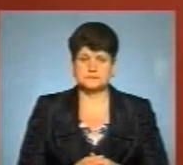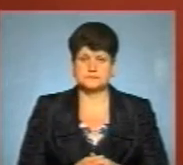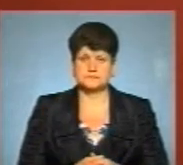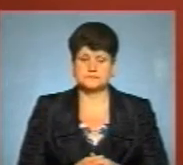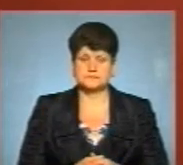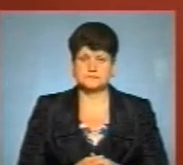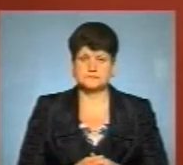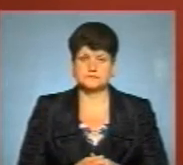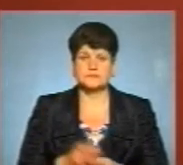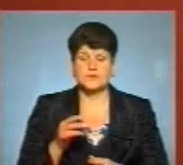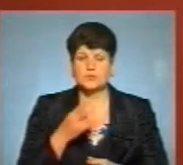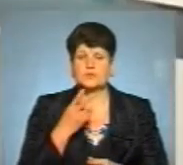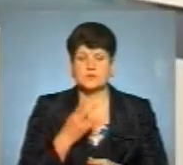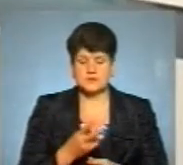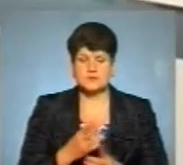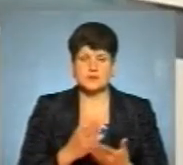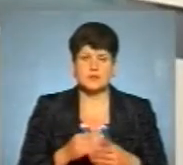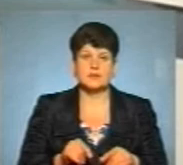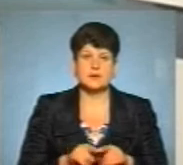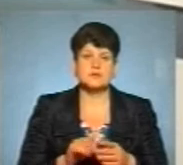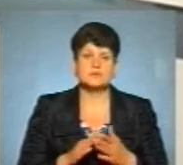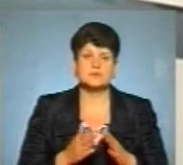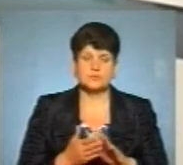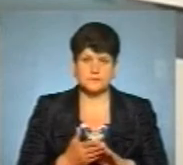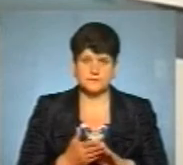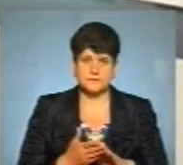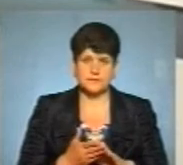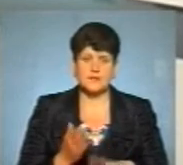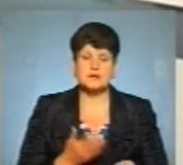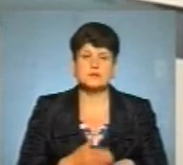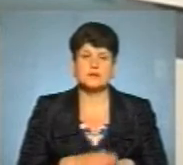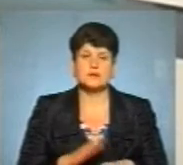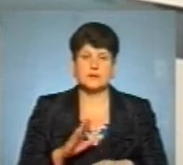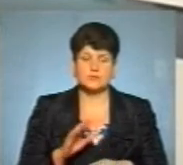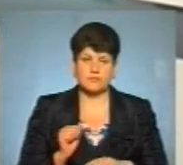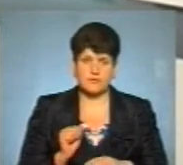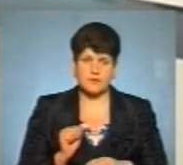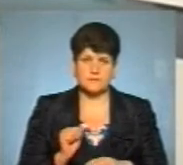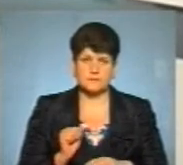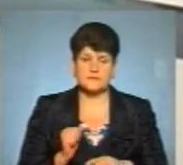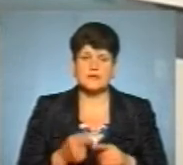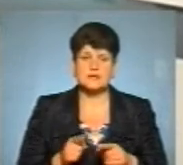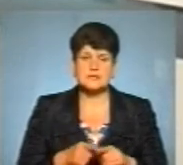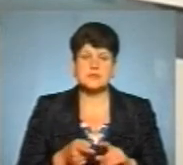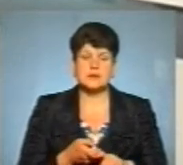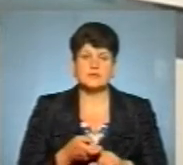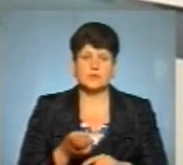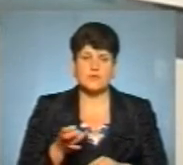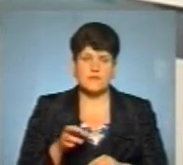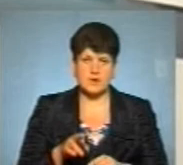дивіться, є така ситуація або складова випідпроцесі. Це інфікування